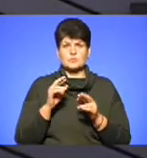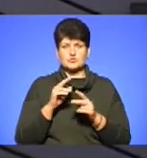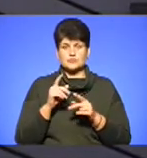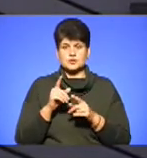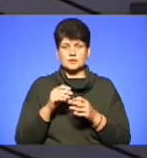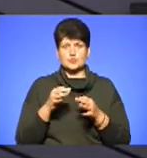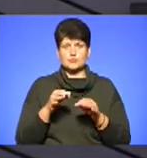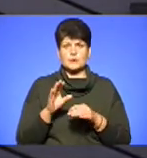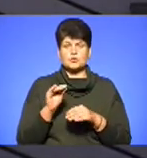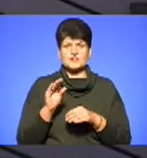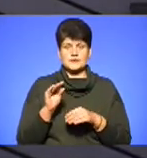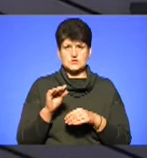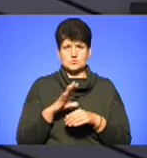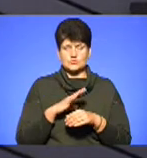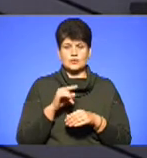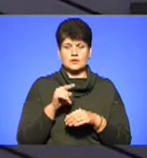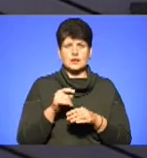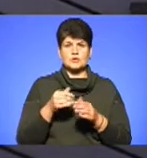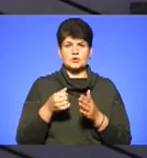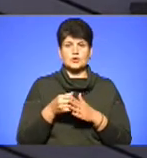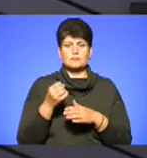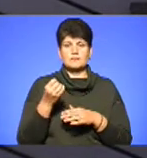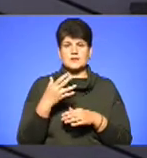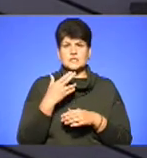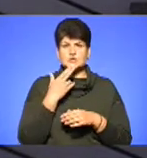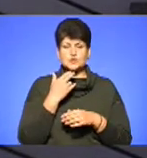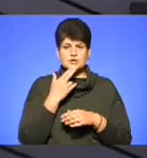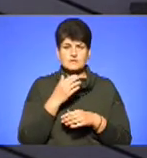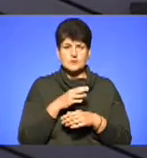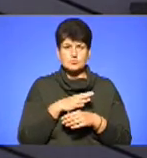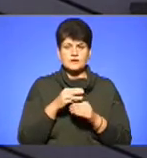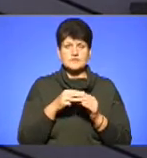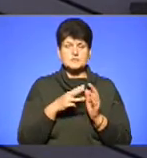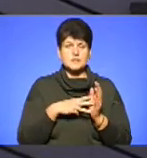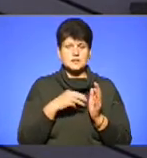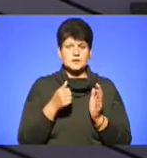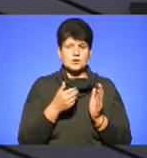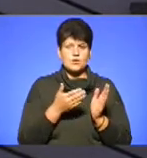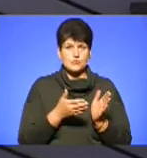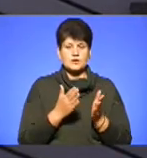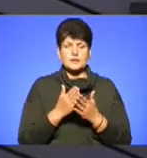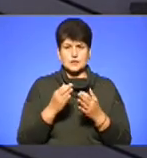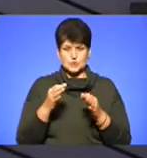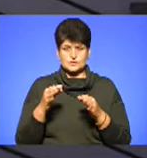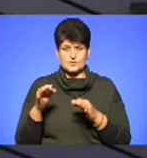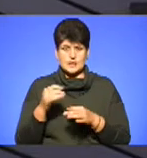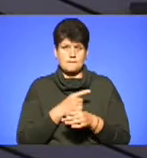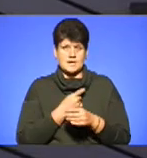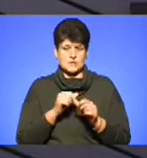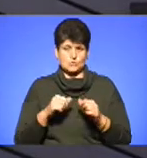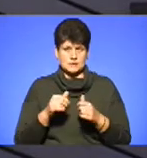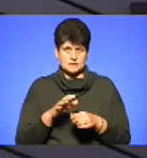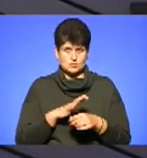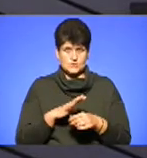посвідчення, тому що в них там по 15 червня 2018 року є дозвола, вони в медкомісію пройшли